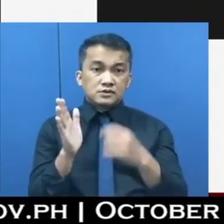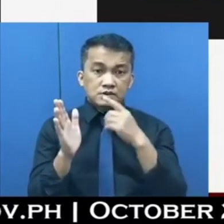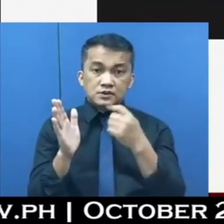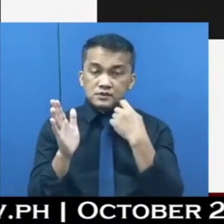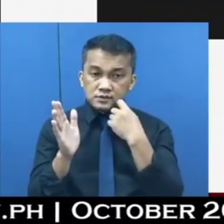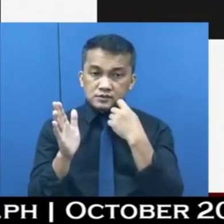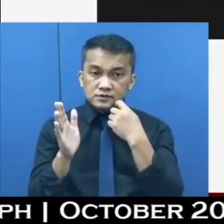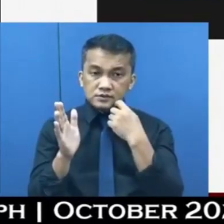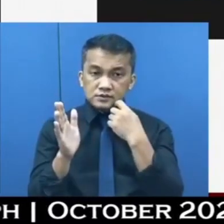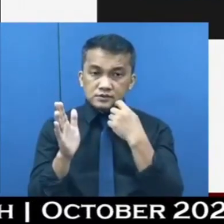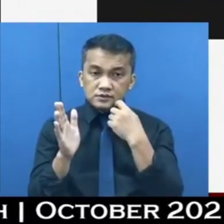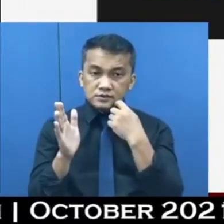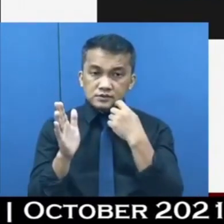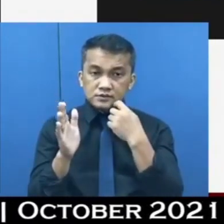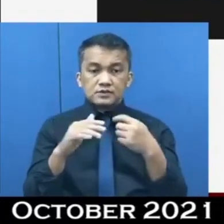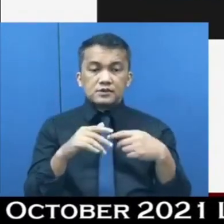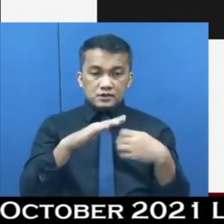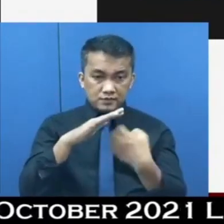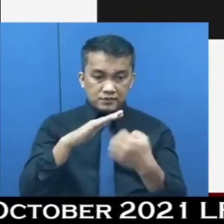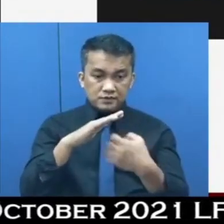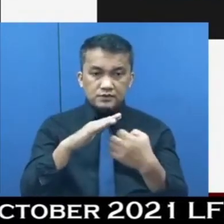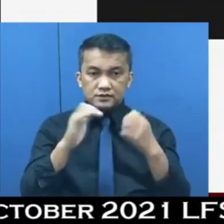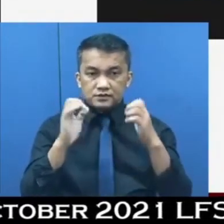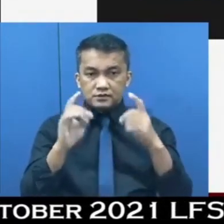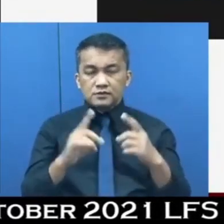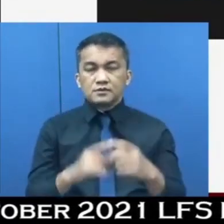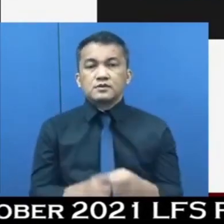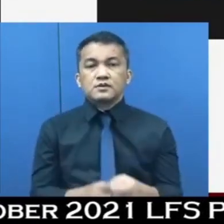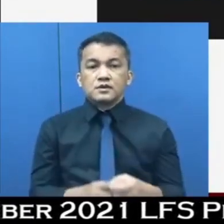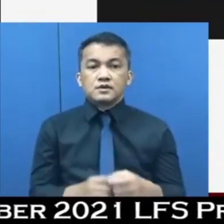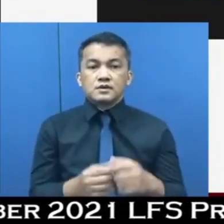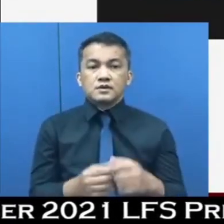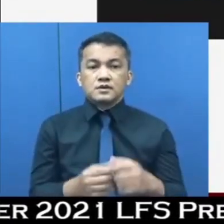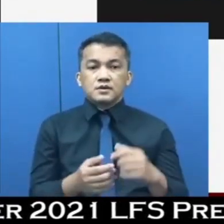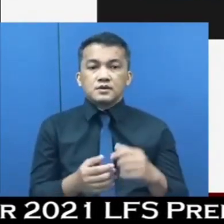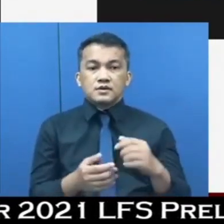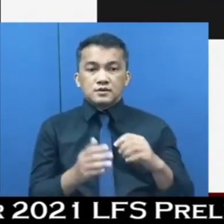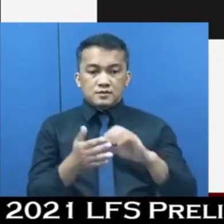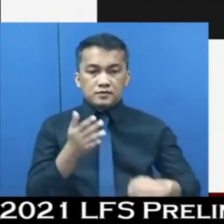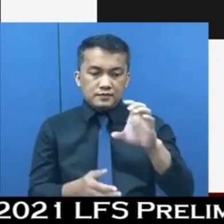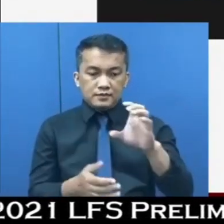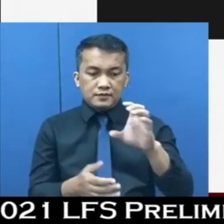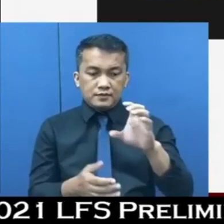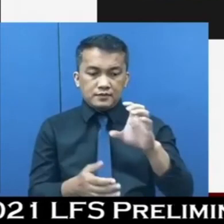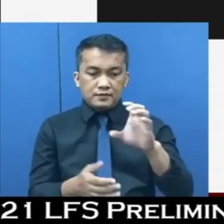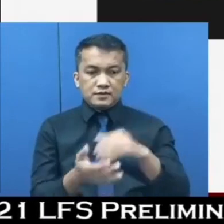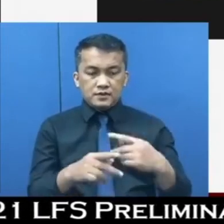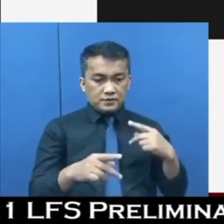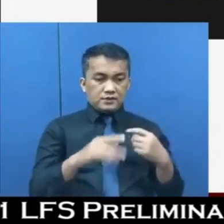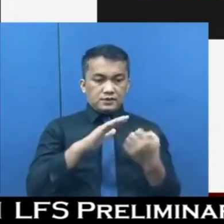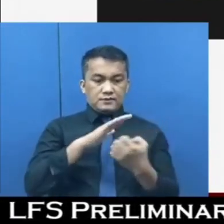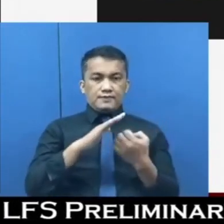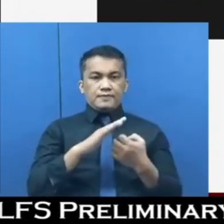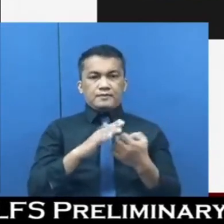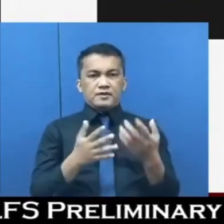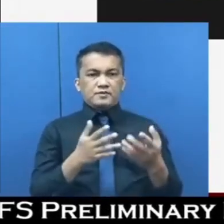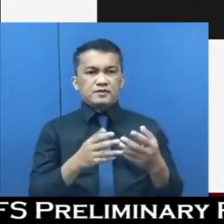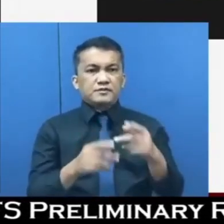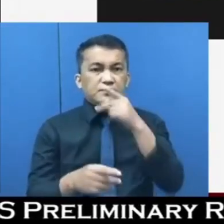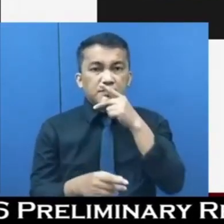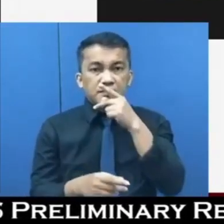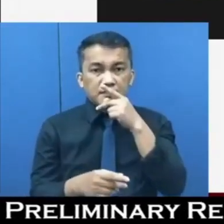primary elementary education bumawas ng 100,000 saka pre-primary baka ito nga yung mga privately run